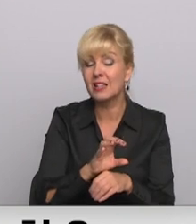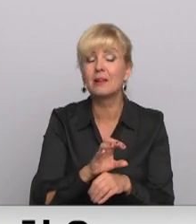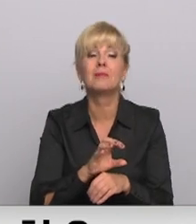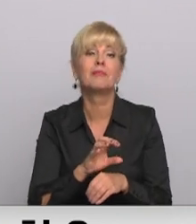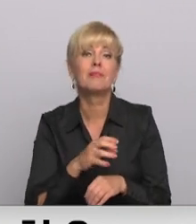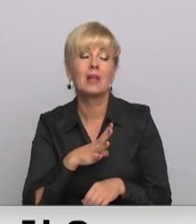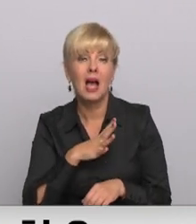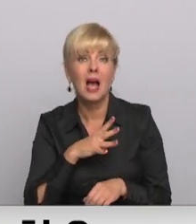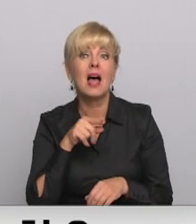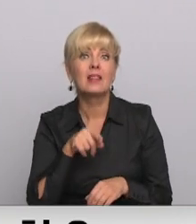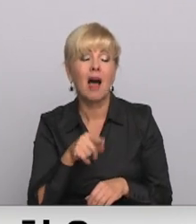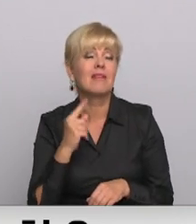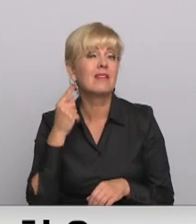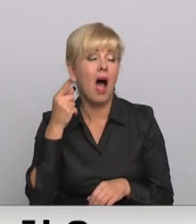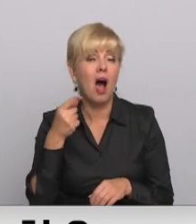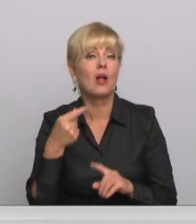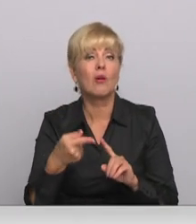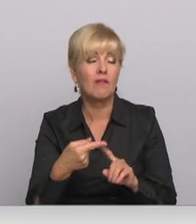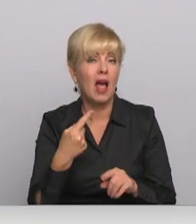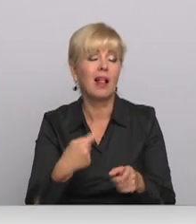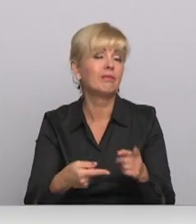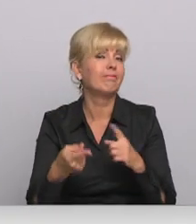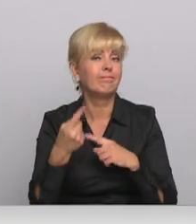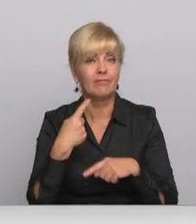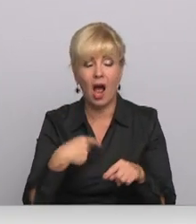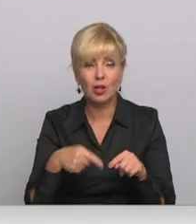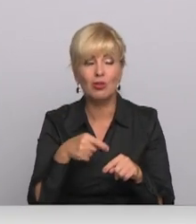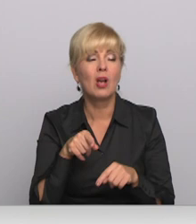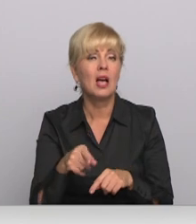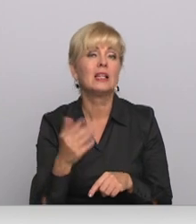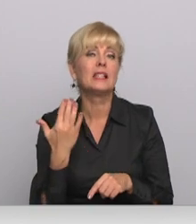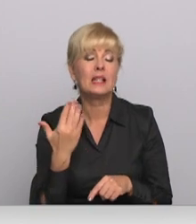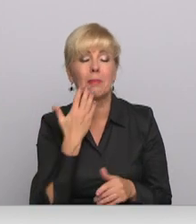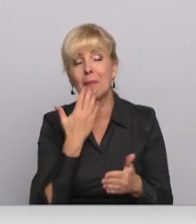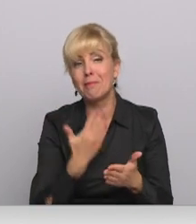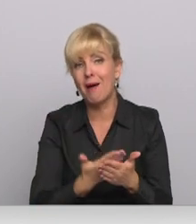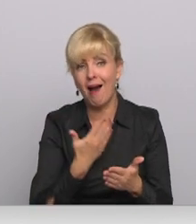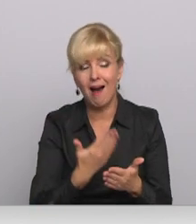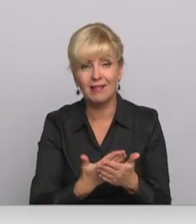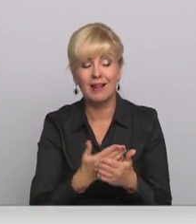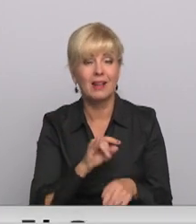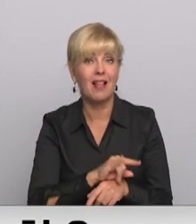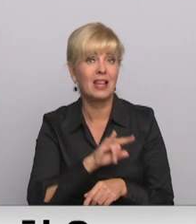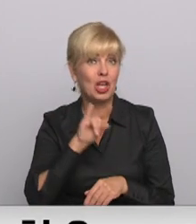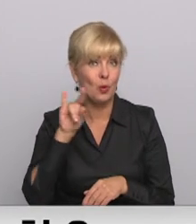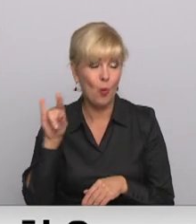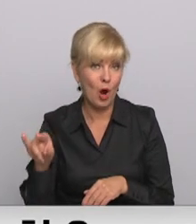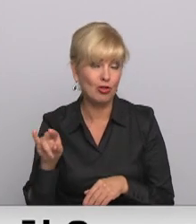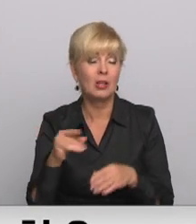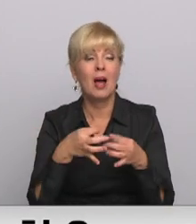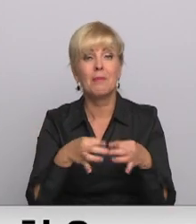domāju, ka vēl tālu līdz atgūšanai, jo tie cipa rādi, ka piemēram lidojušanas